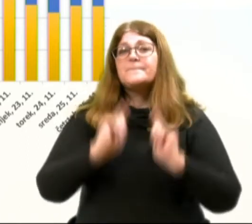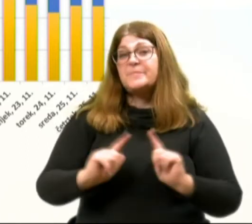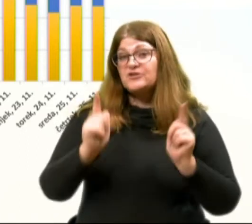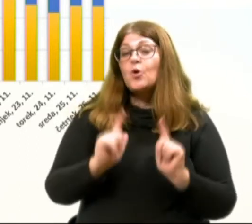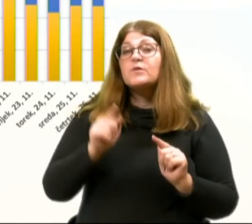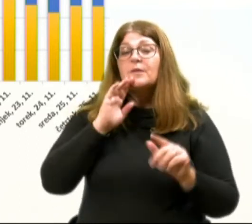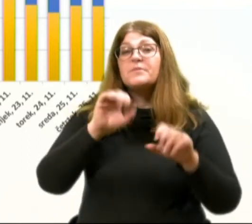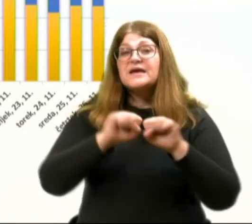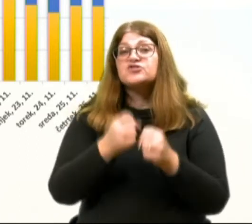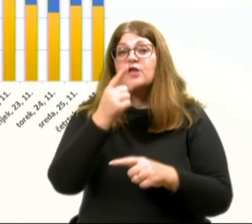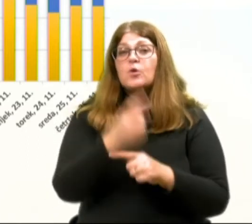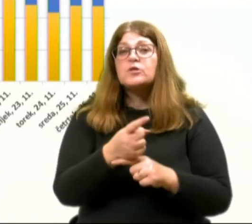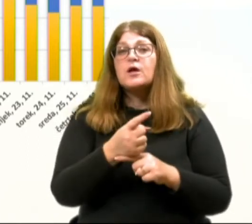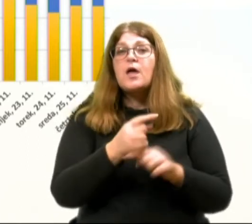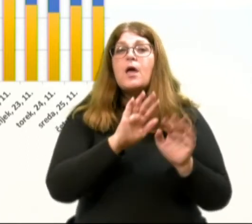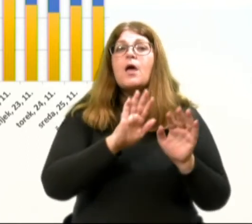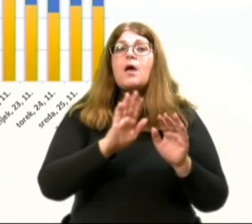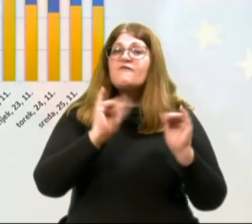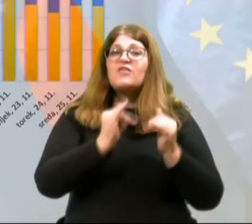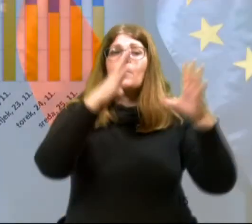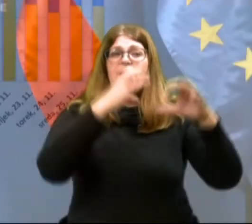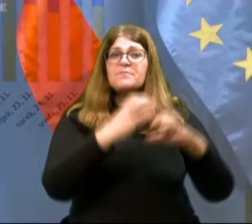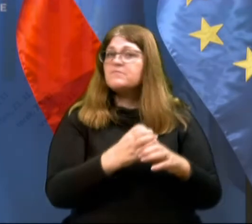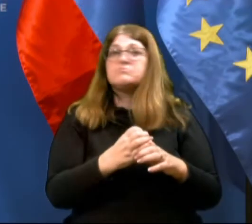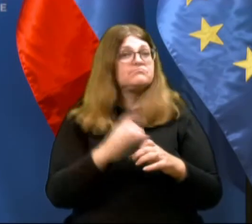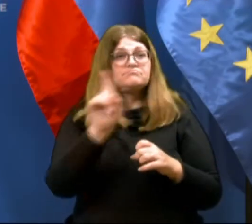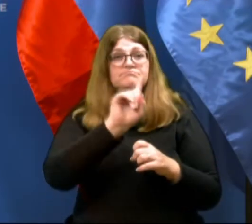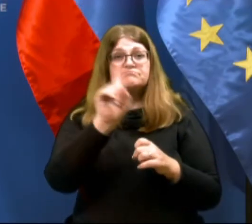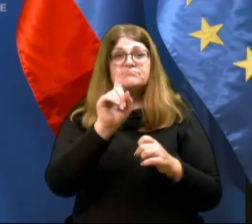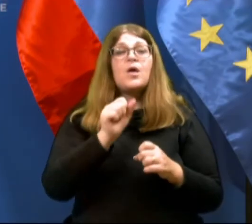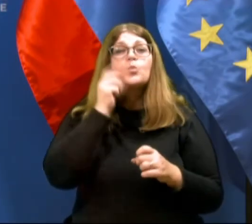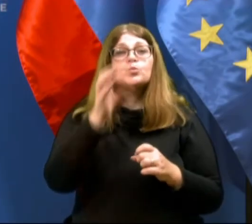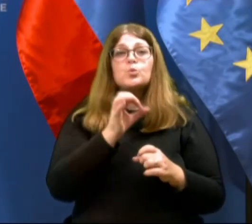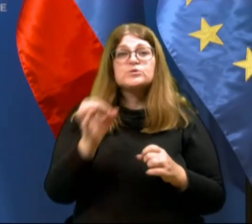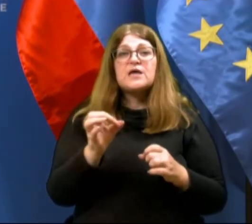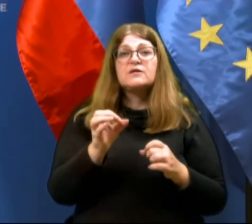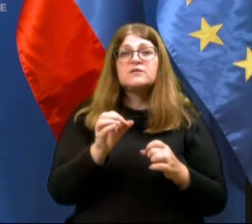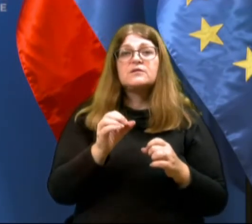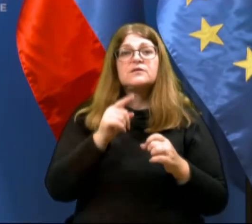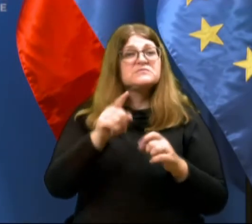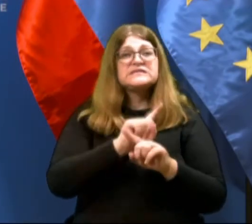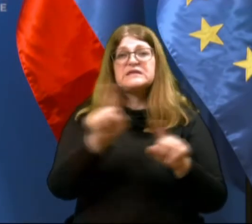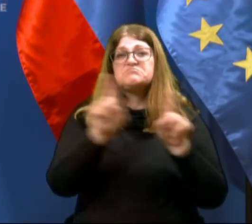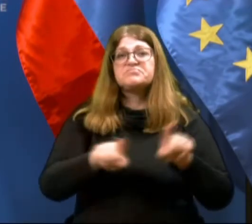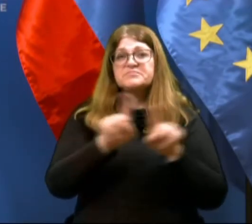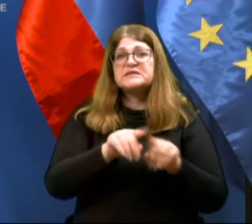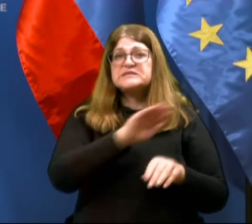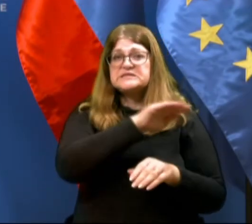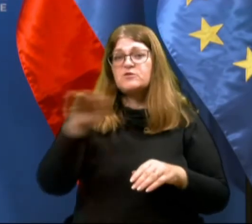bi, da bodo kršitve odlokov v počasno upado, vendar se njihovo število dnevno bistveno žal ne spreminja.